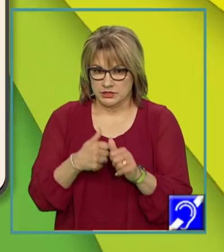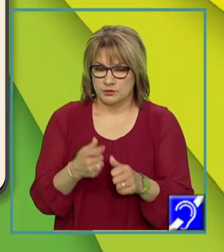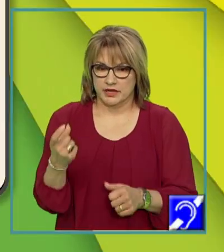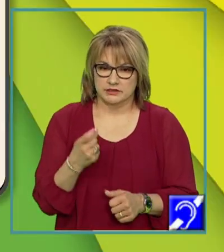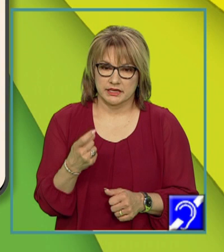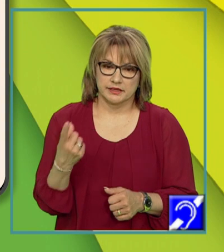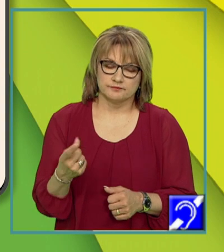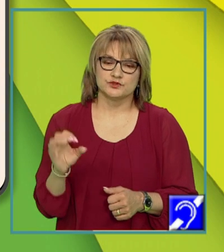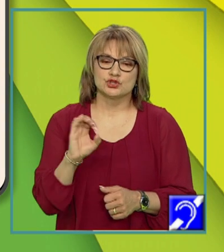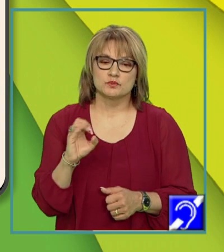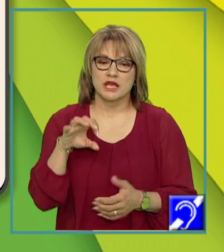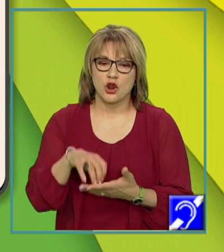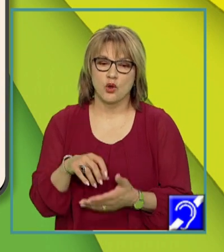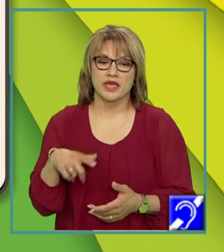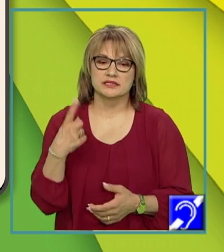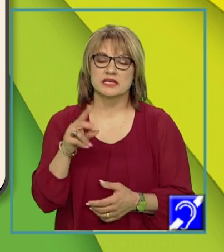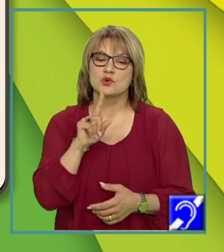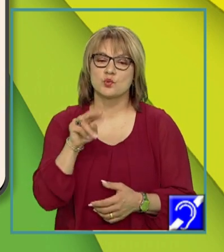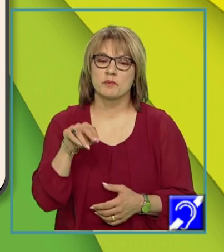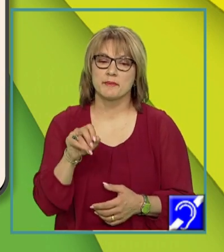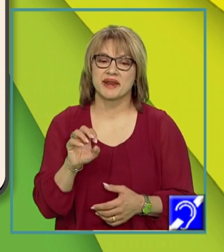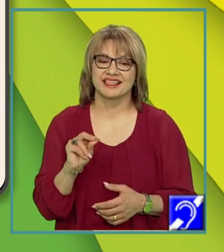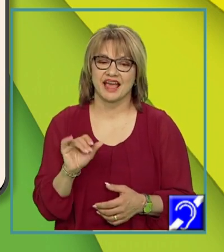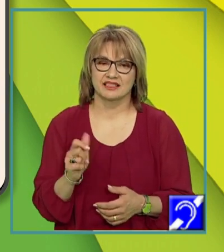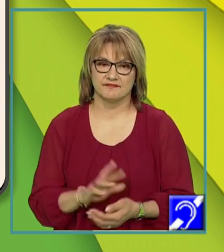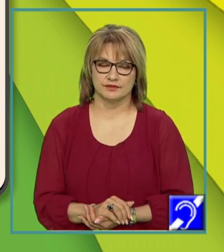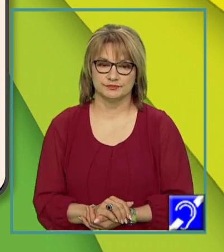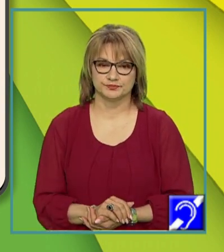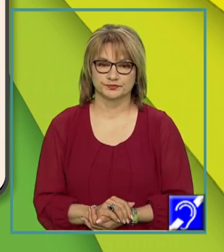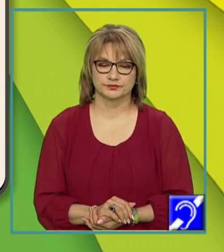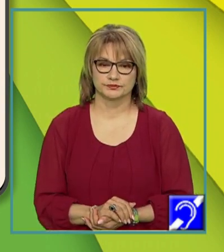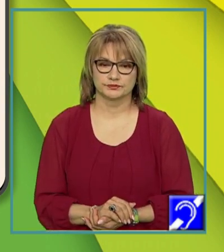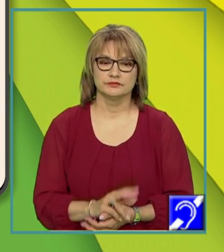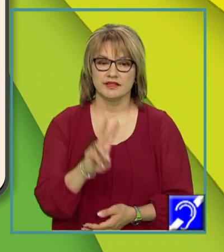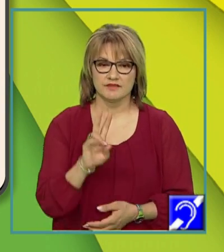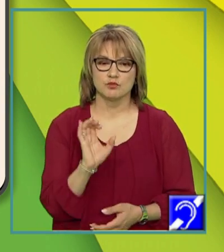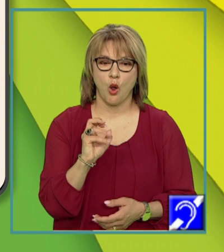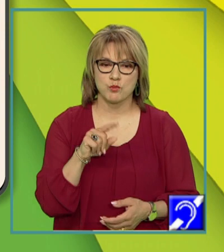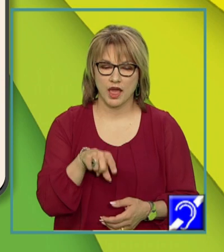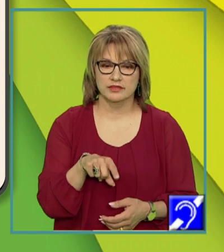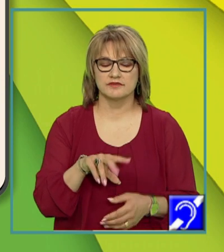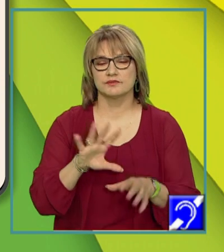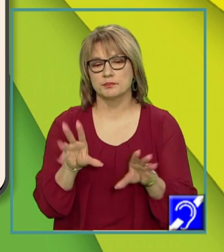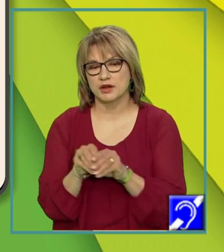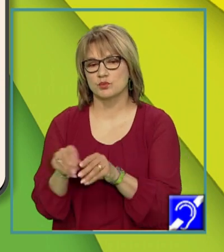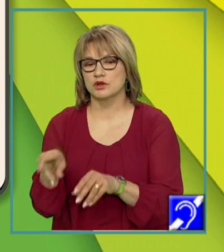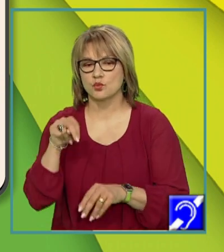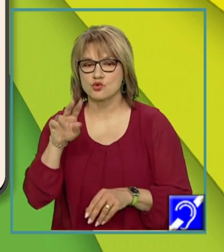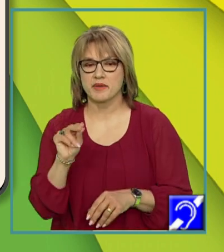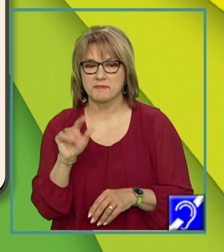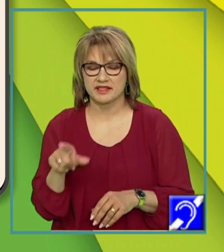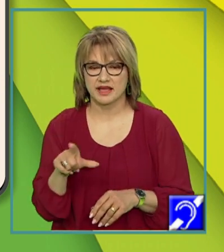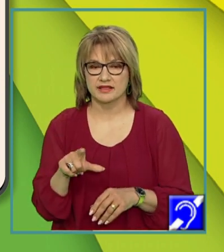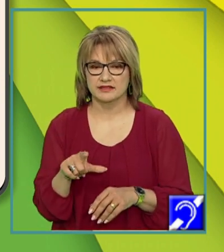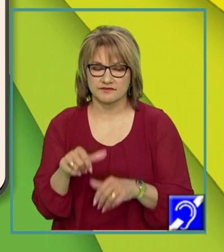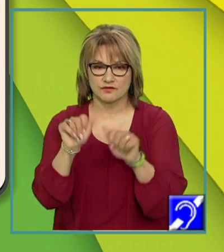circumstanțial de loc, ci de un nume predicativ. Și verbul copulativ împreună cu acest nume predicativ formează